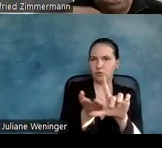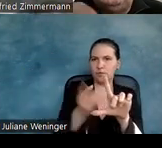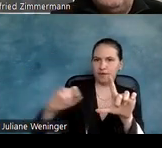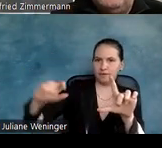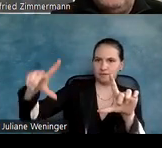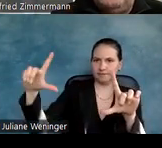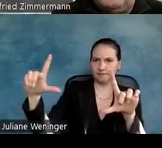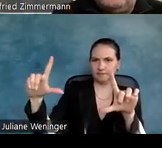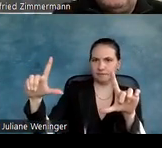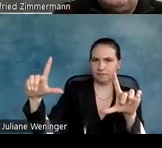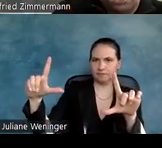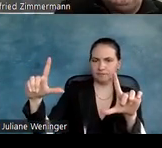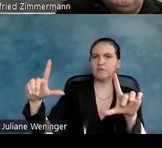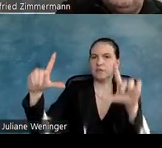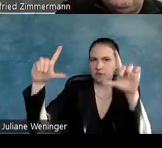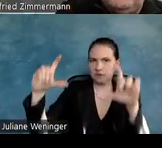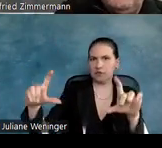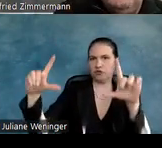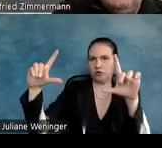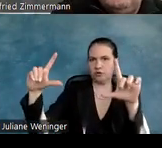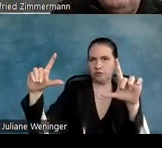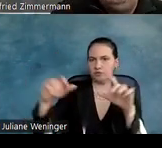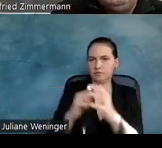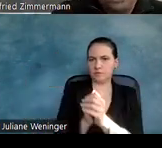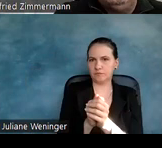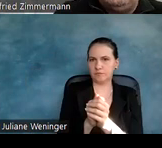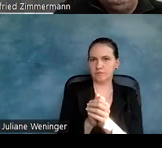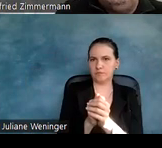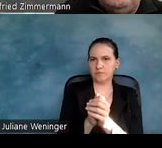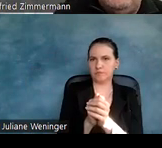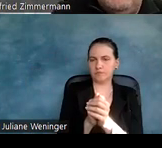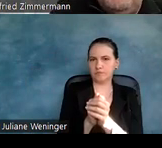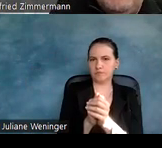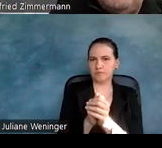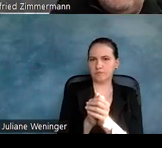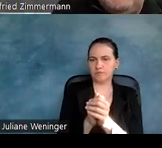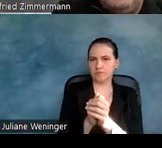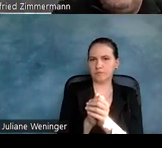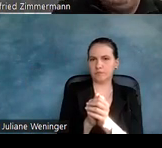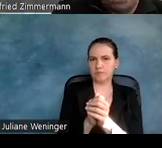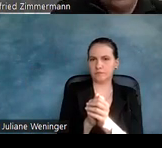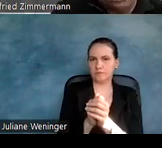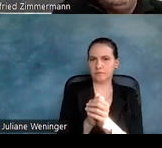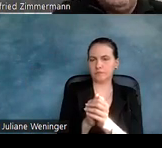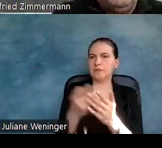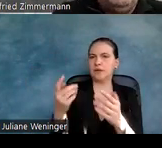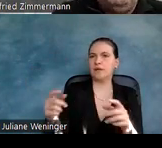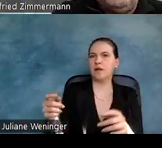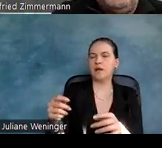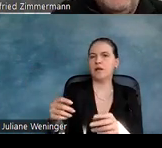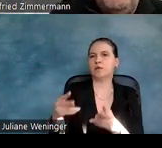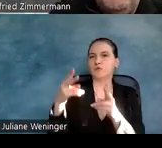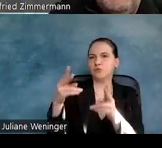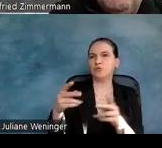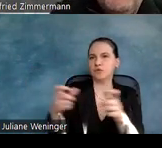angezeigt, das ist hier ein Screenshot, was ich von dem genommen habe, das war eine Warnkarte, mit der ich von